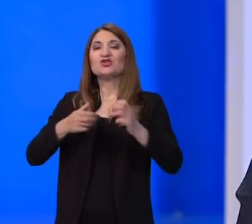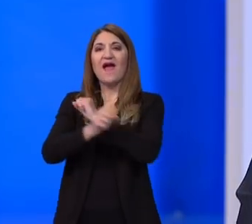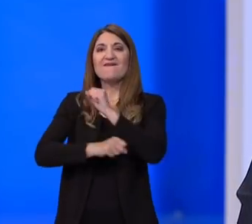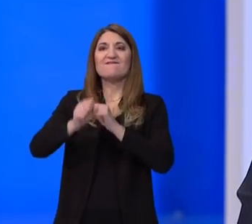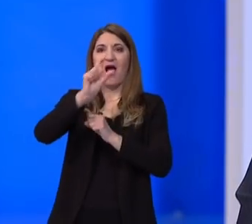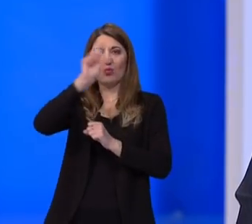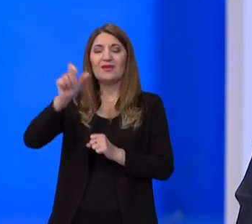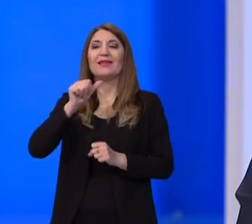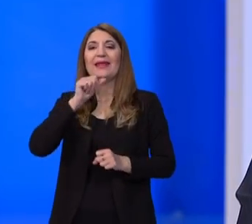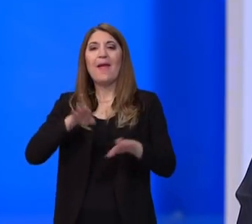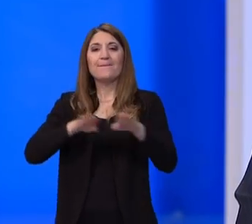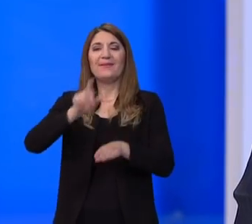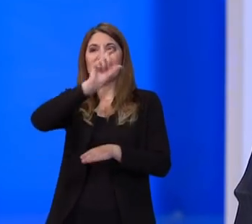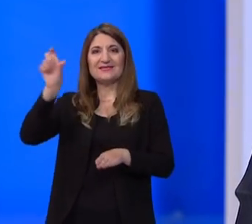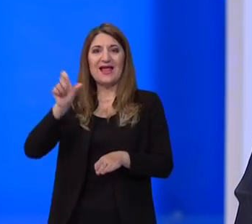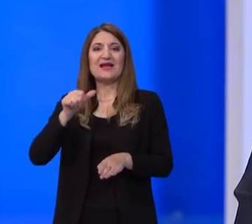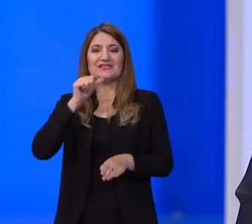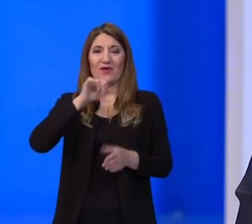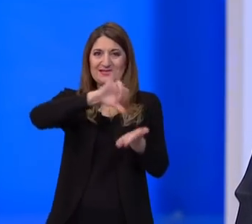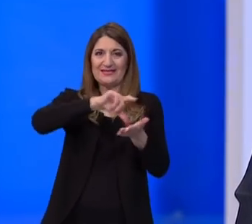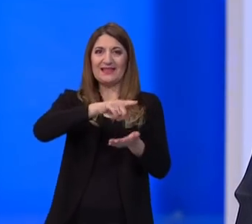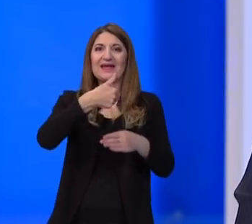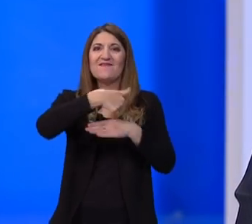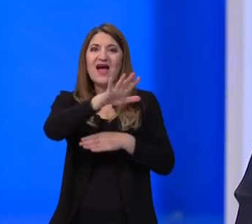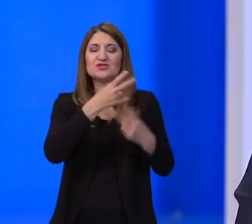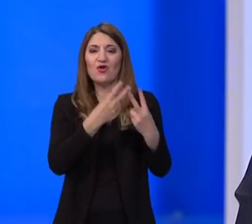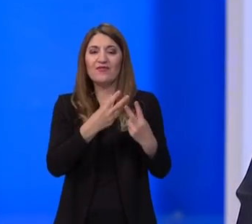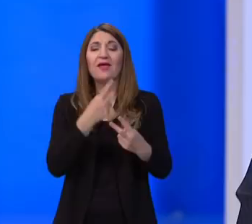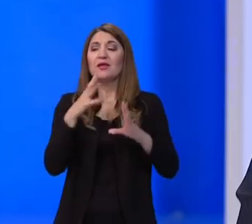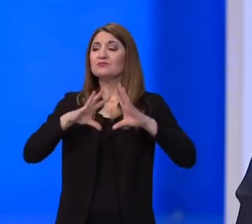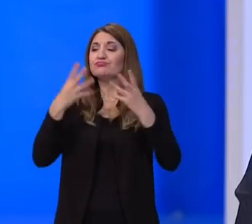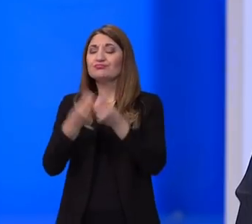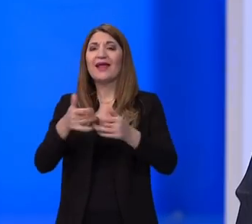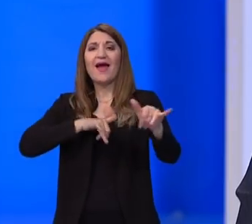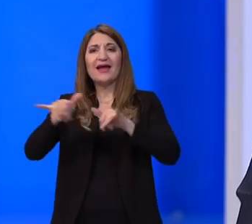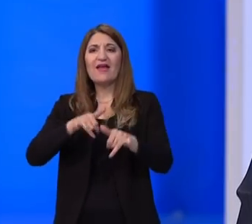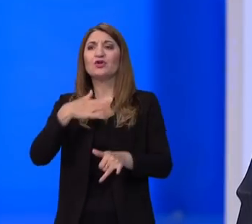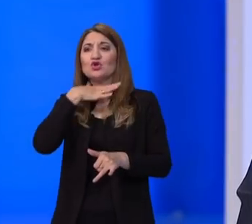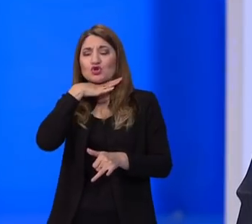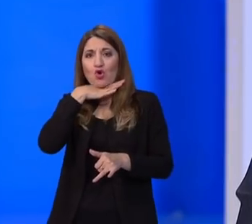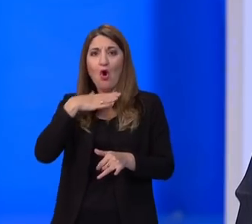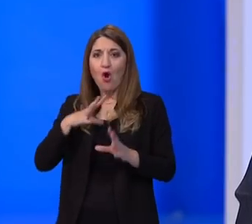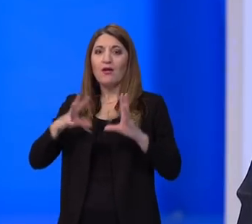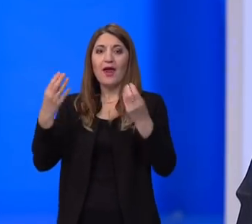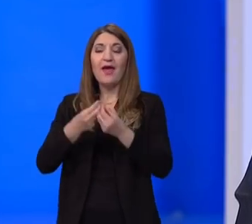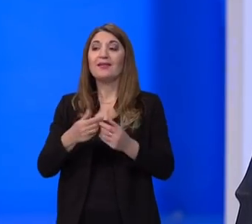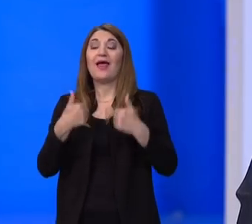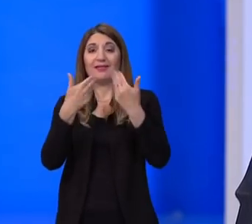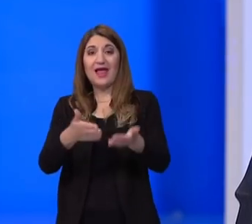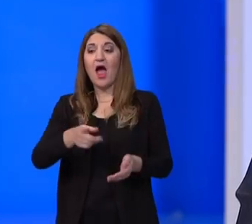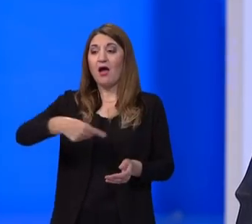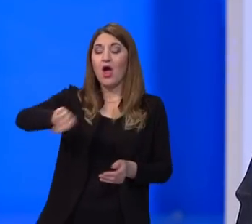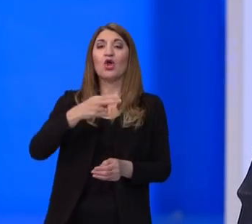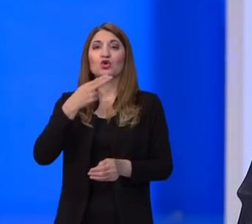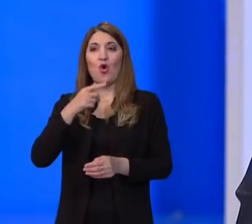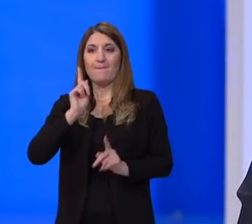ministarstvu, Nacijem centar za vanjsko vrednovanje, u suradnji sa ravnateljima škola, omogućio je svim učenicima koji su u samoizolaciji